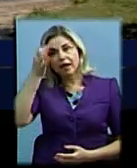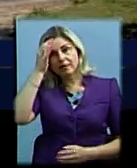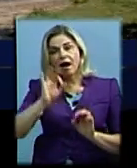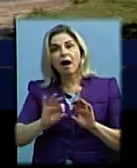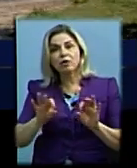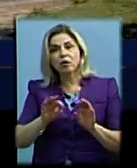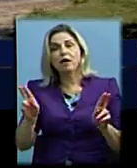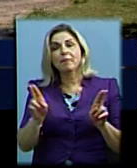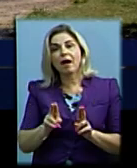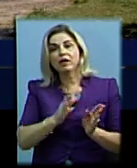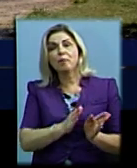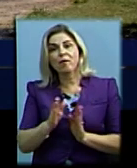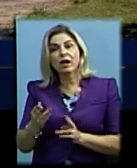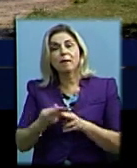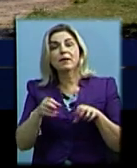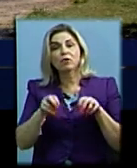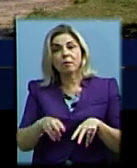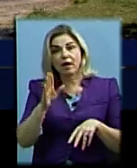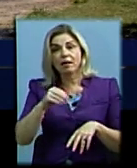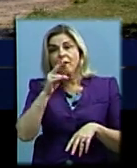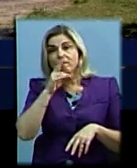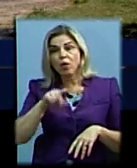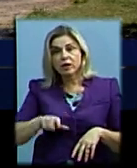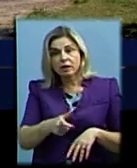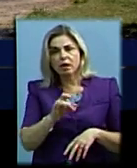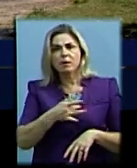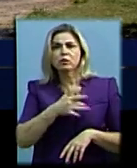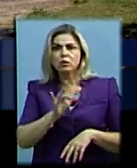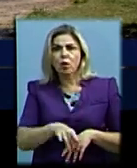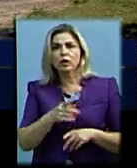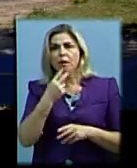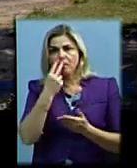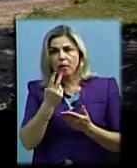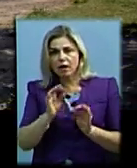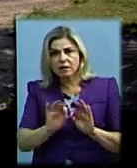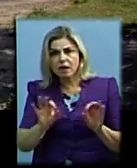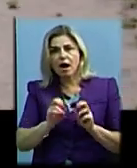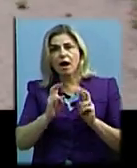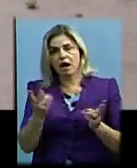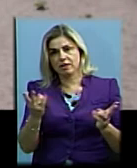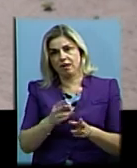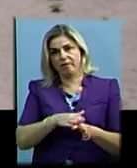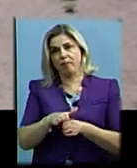безпечної поведінки на воді, а також було суворо вказано, як їх необхідно дотримуватися.